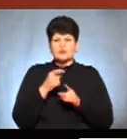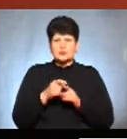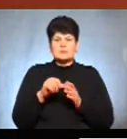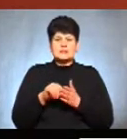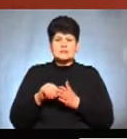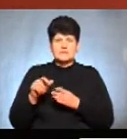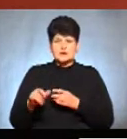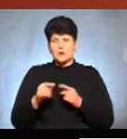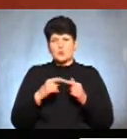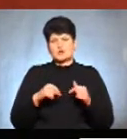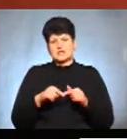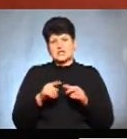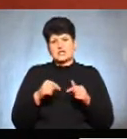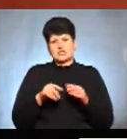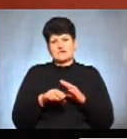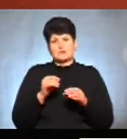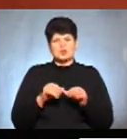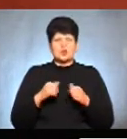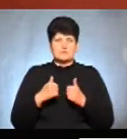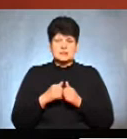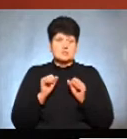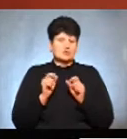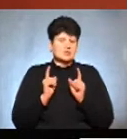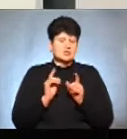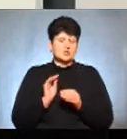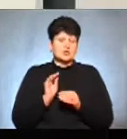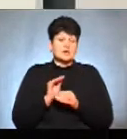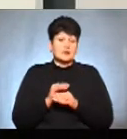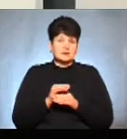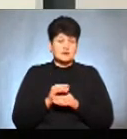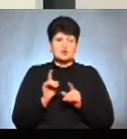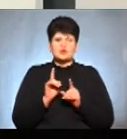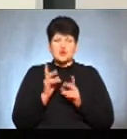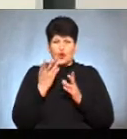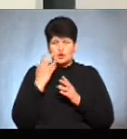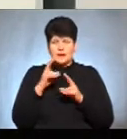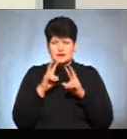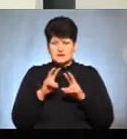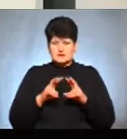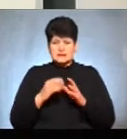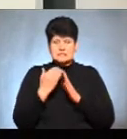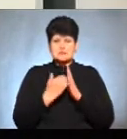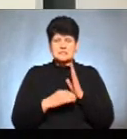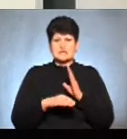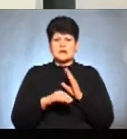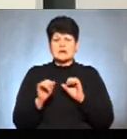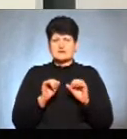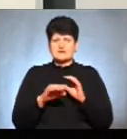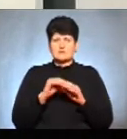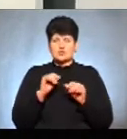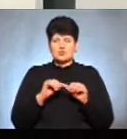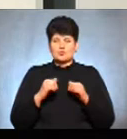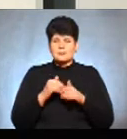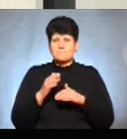чи в окружних, чи в дільничних виборчих комісіях. Можу ще лише додати, що коли аналізувати списки керівництва окружних виборчих комісій, то